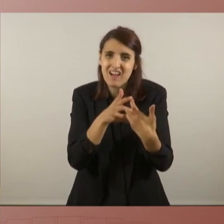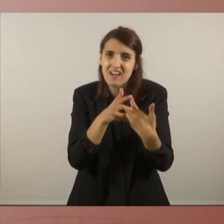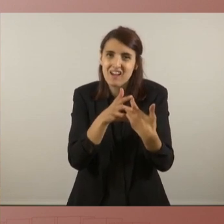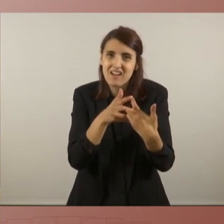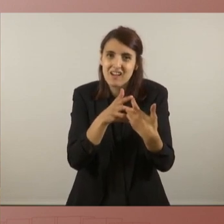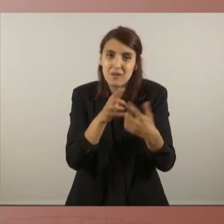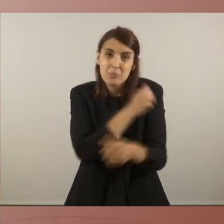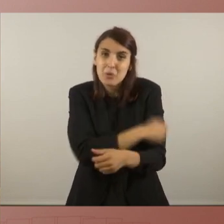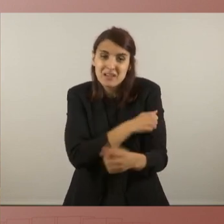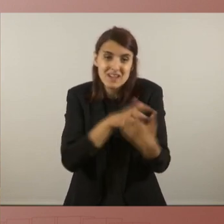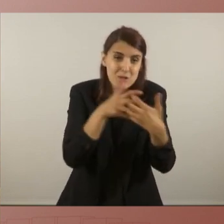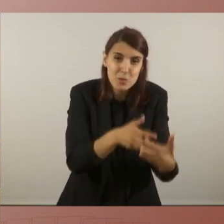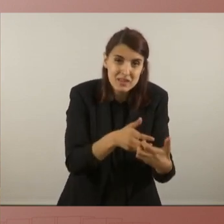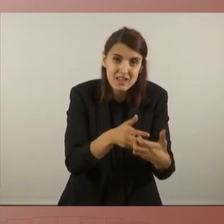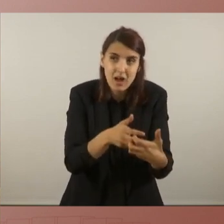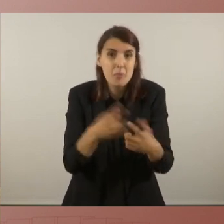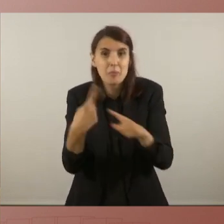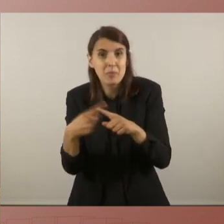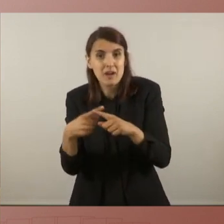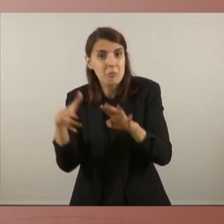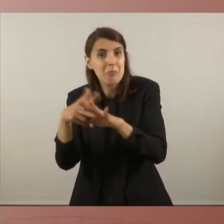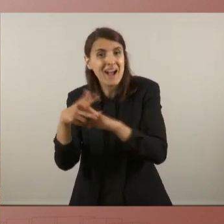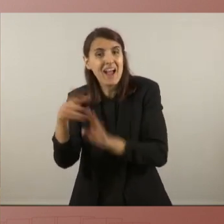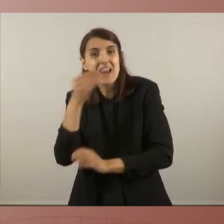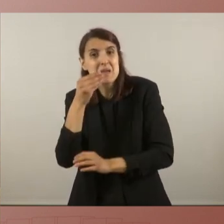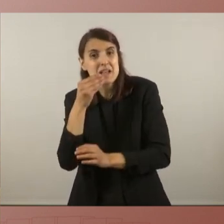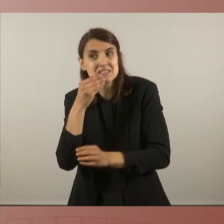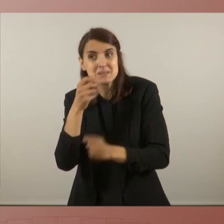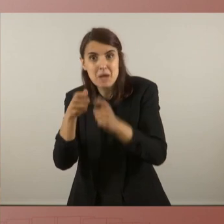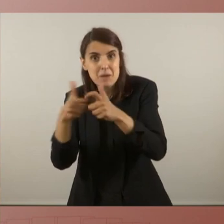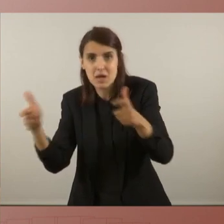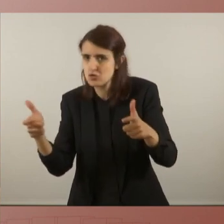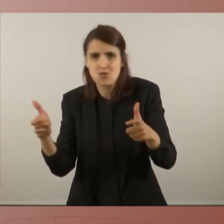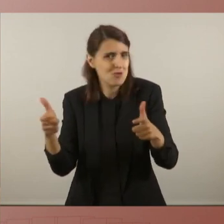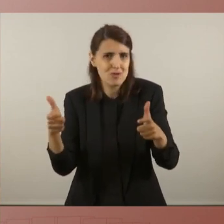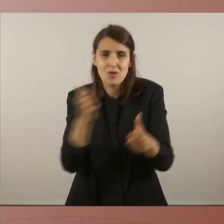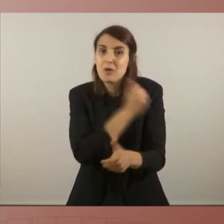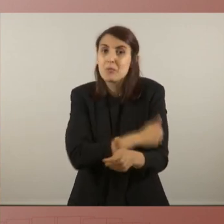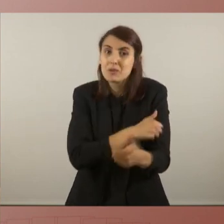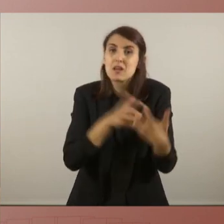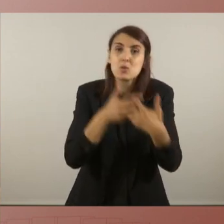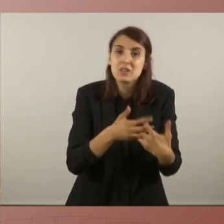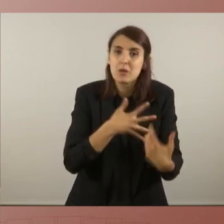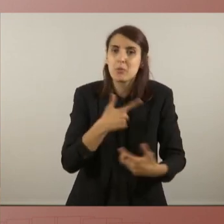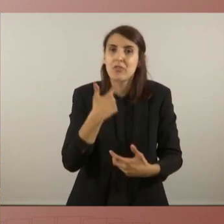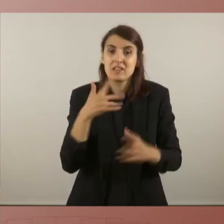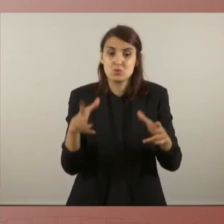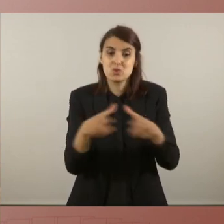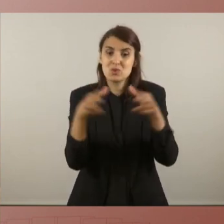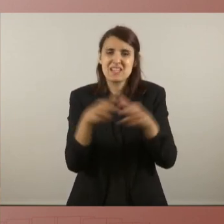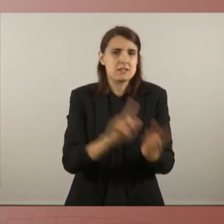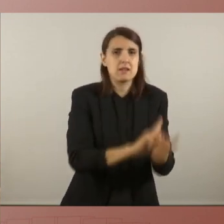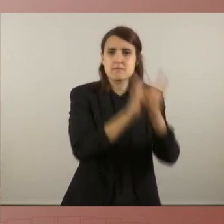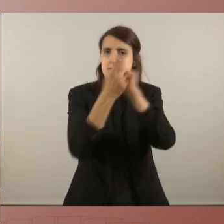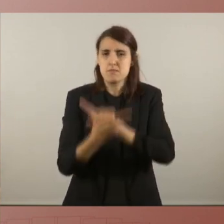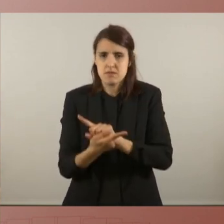no es combat fent grans recaptes la pobresa es combat fent canvis estructurals en la forma de funcionar aquesta societat es